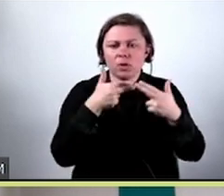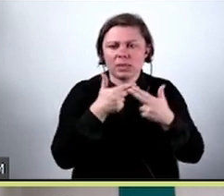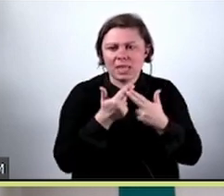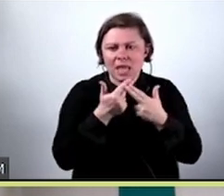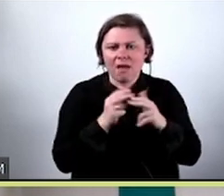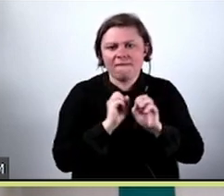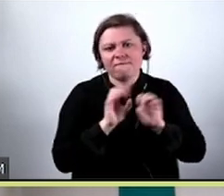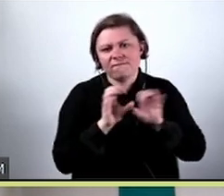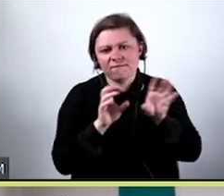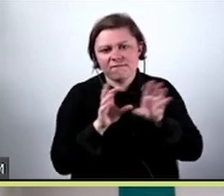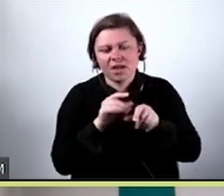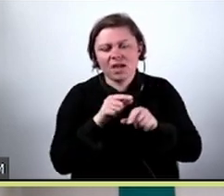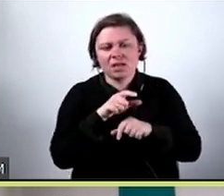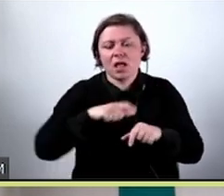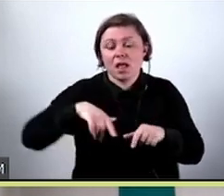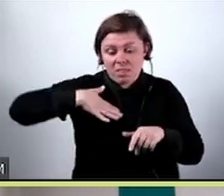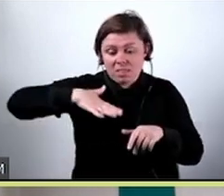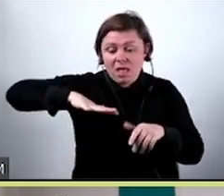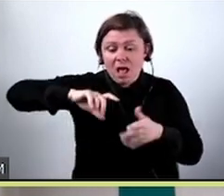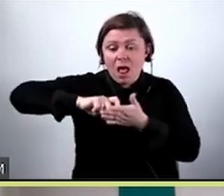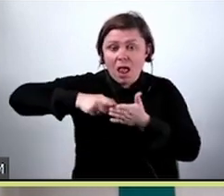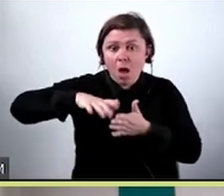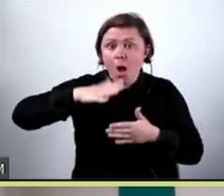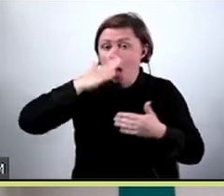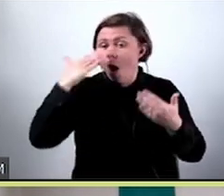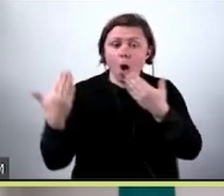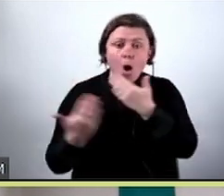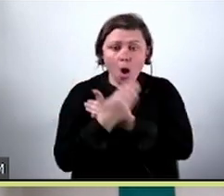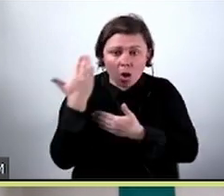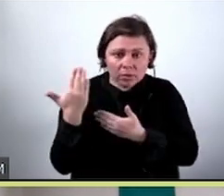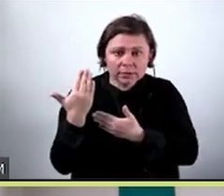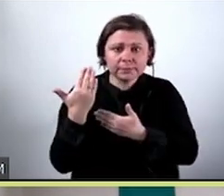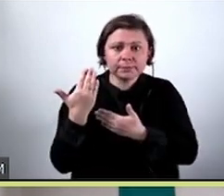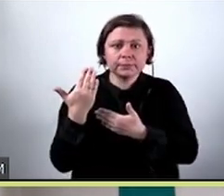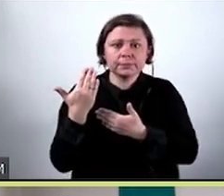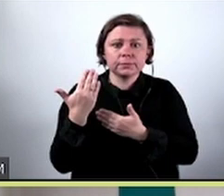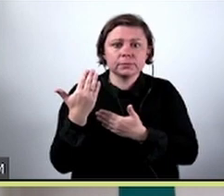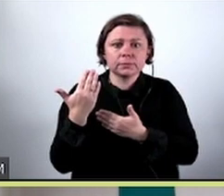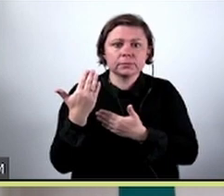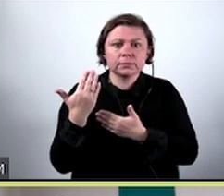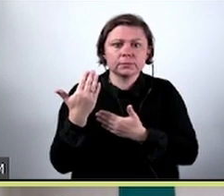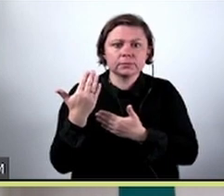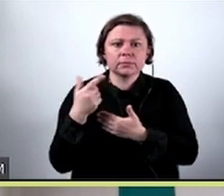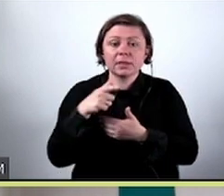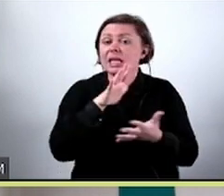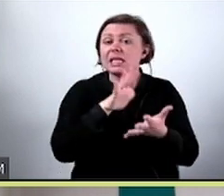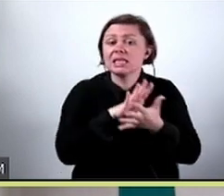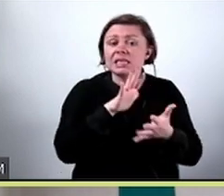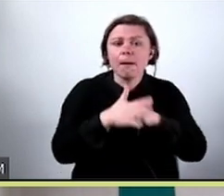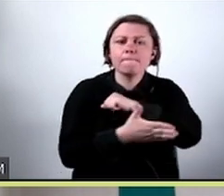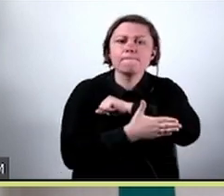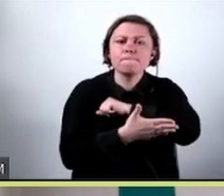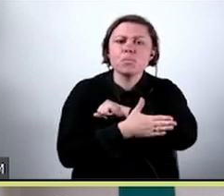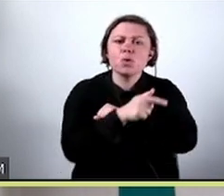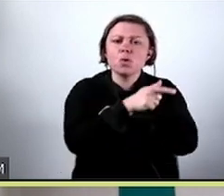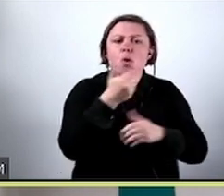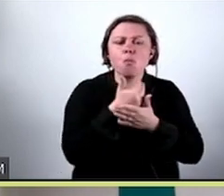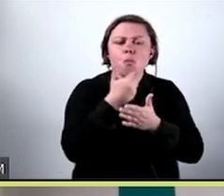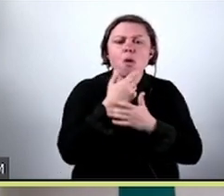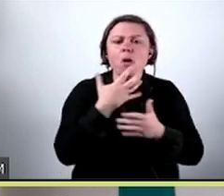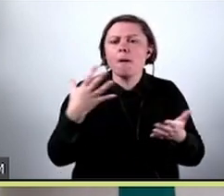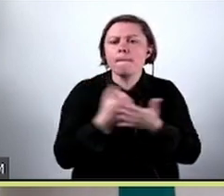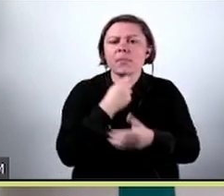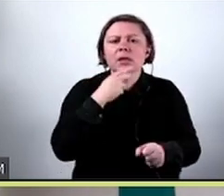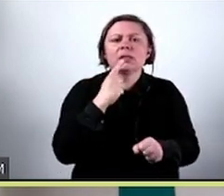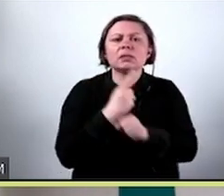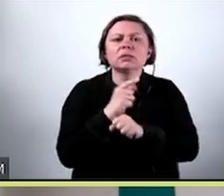wyjaśnialności takiej lokalnej, okazało się, że cechy, na podstawie których model podejmie decyzję, to są właśnie te